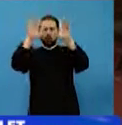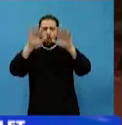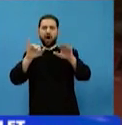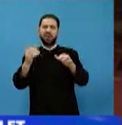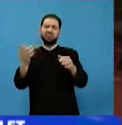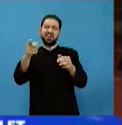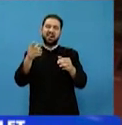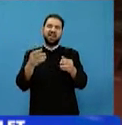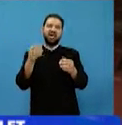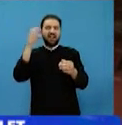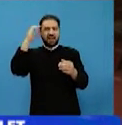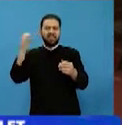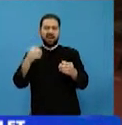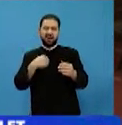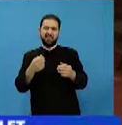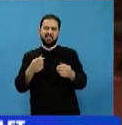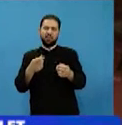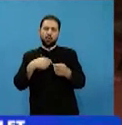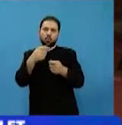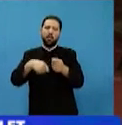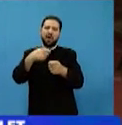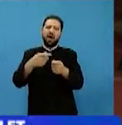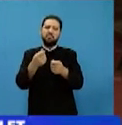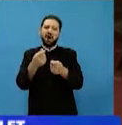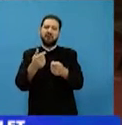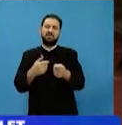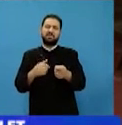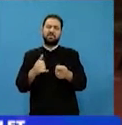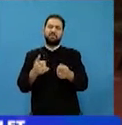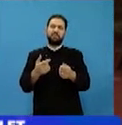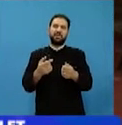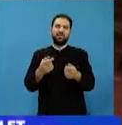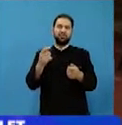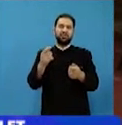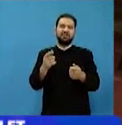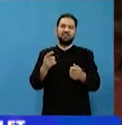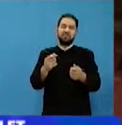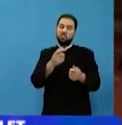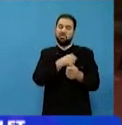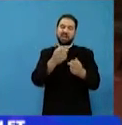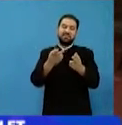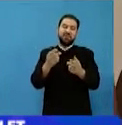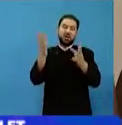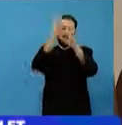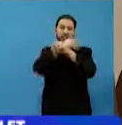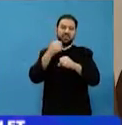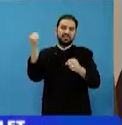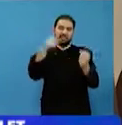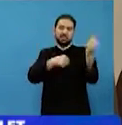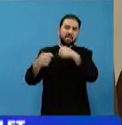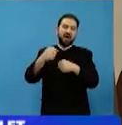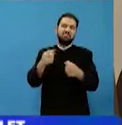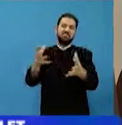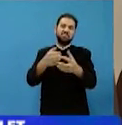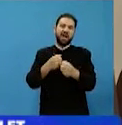ar fi putut veni noaptea ca să mă prade, să-mi dea și o bătaie bună și în cele din urmă să nu fi găsit nimic. Fiecare om